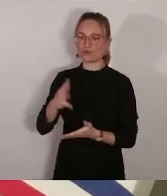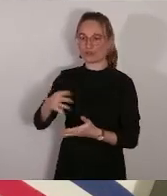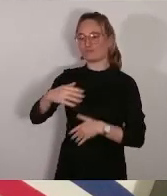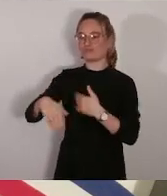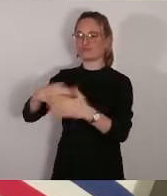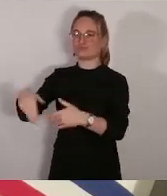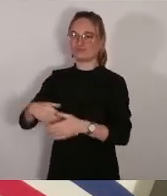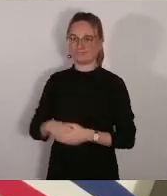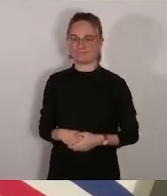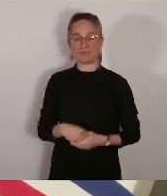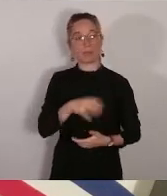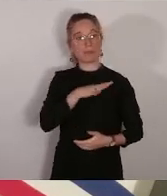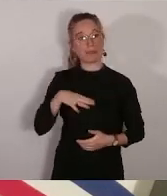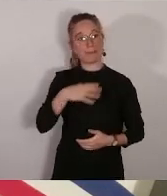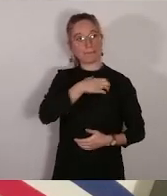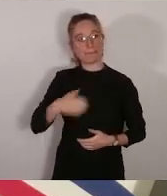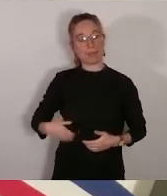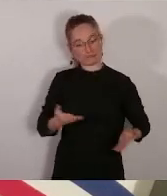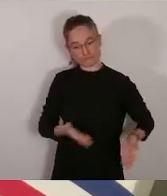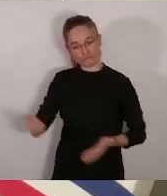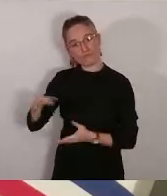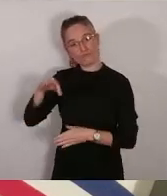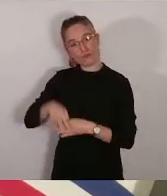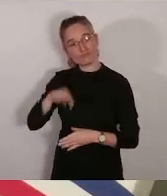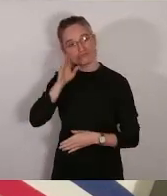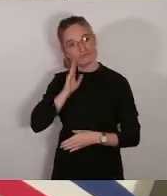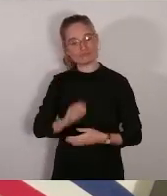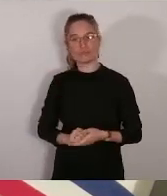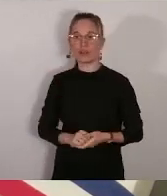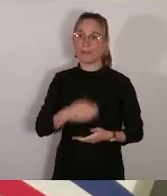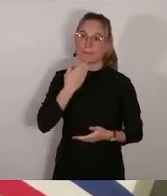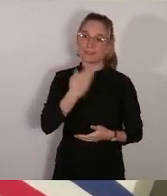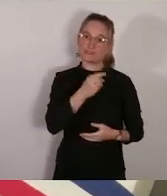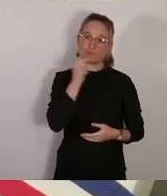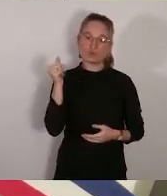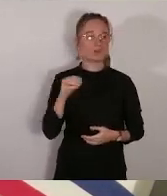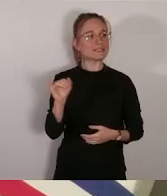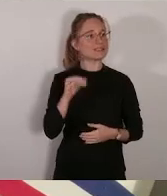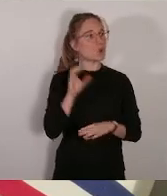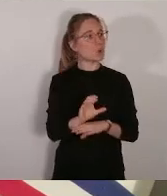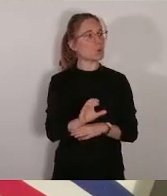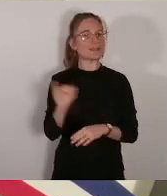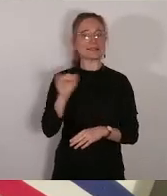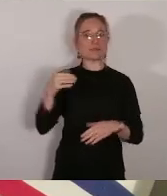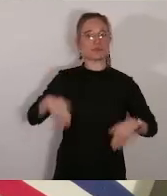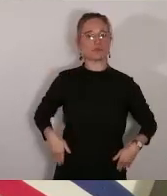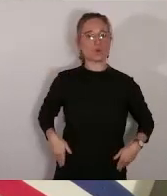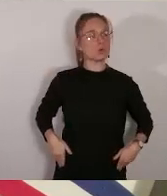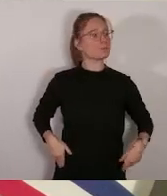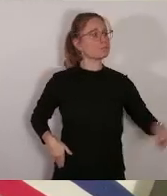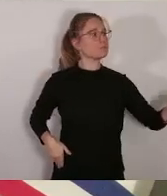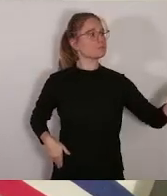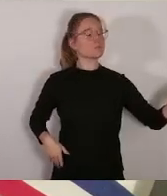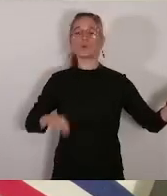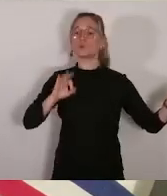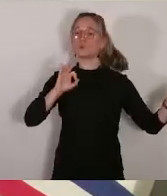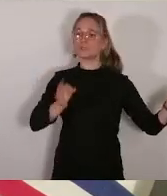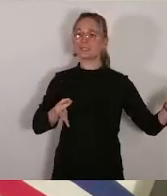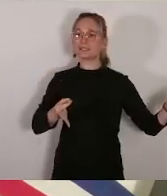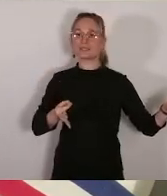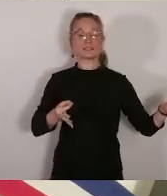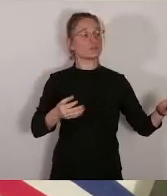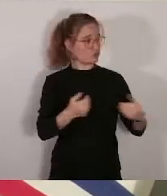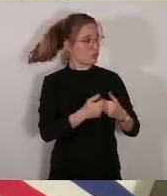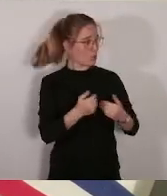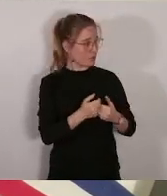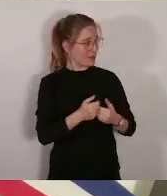Merci, monsieur Pellicani. Y a-t-il des contres, des abstentions ? Oui, madame la maire, chers collègues... Donc une demande d